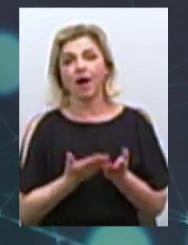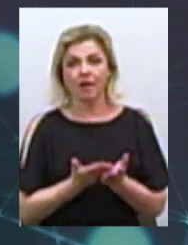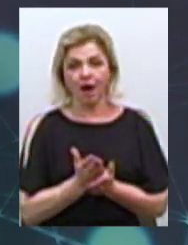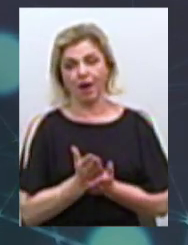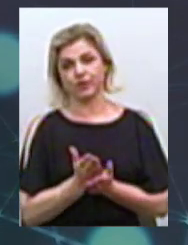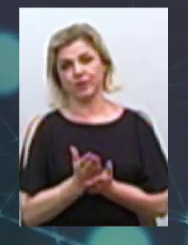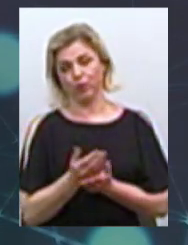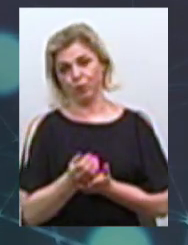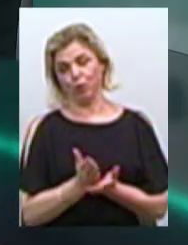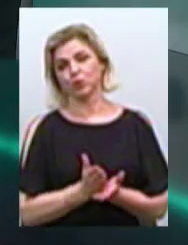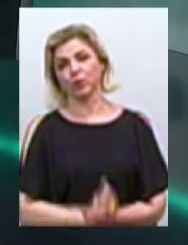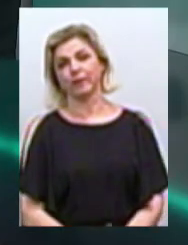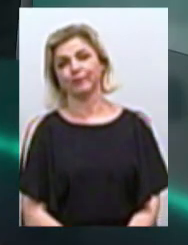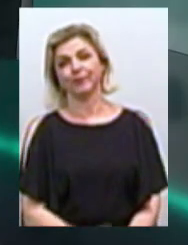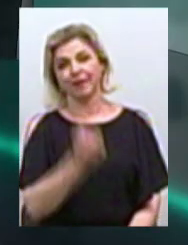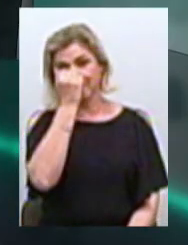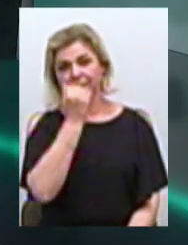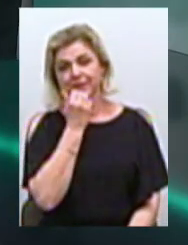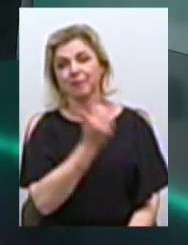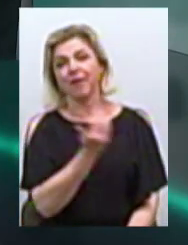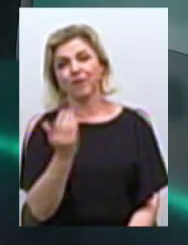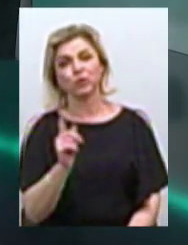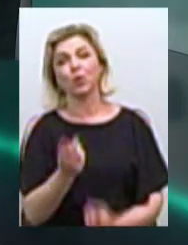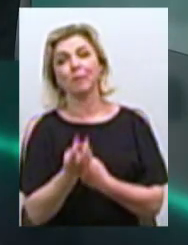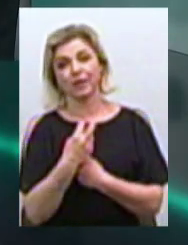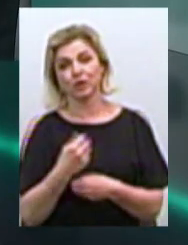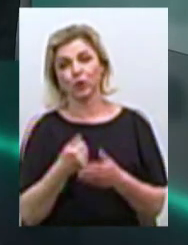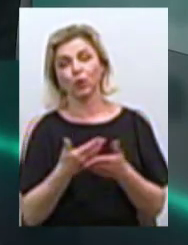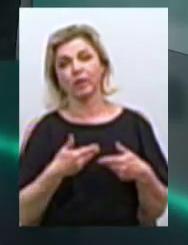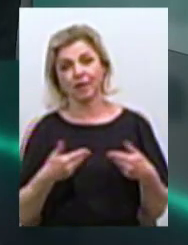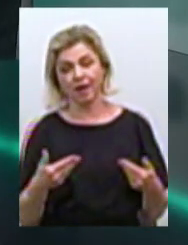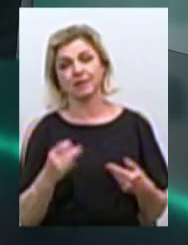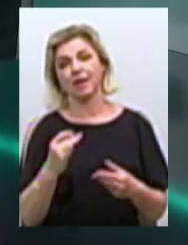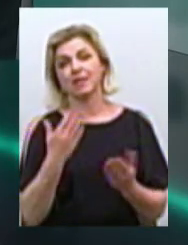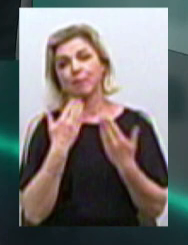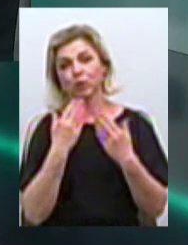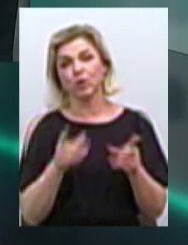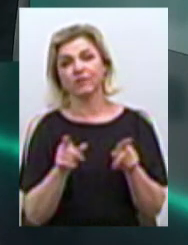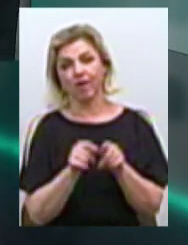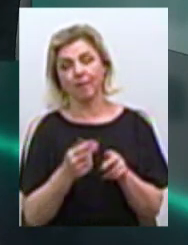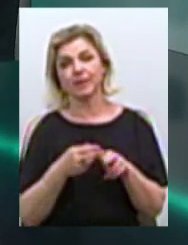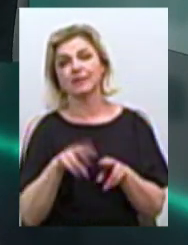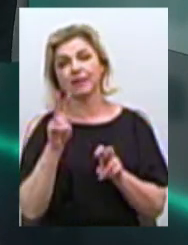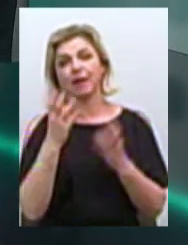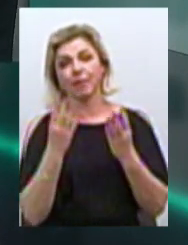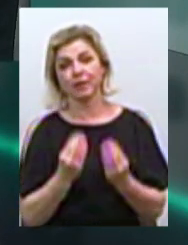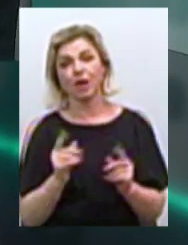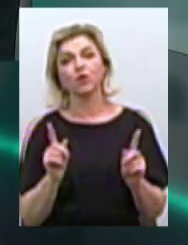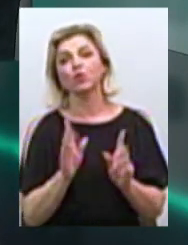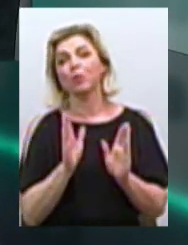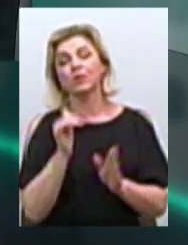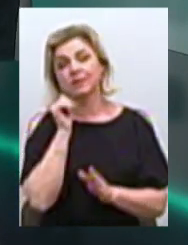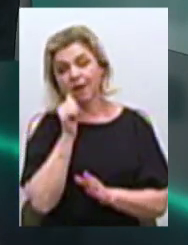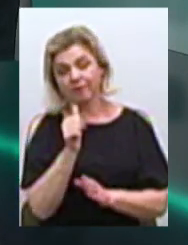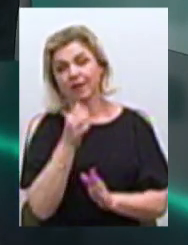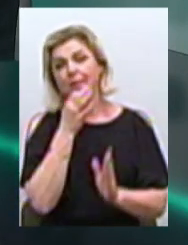послуги. Спасибі вам, що ви прийшли сьогодні до нас і ми з вами спілкувалися. була тема дня, а якою буде